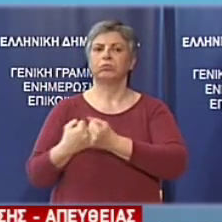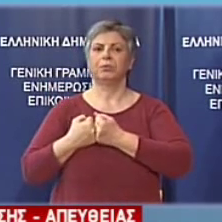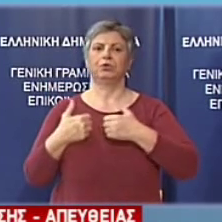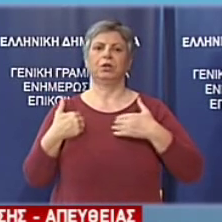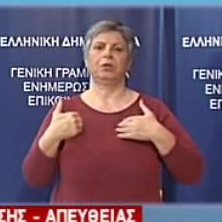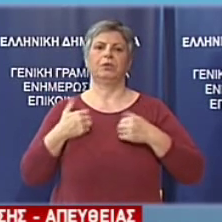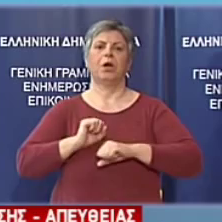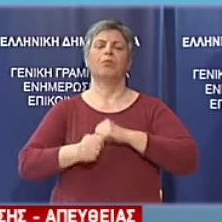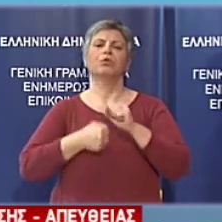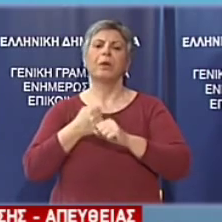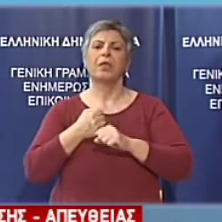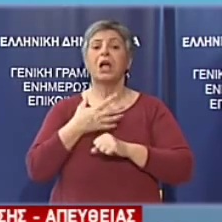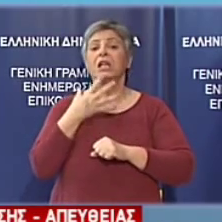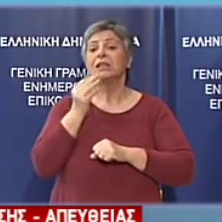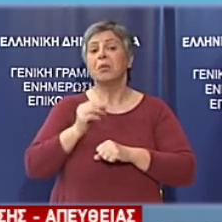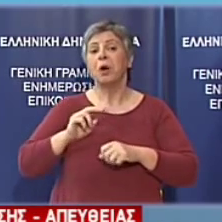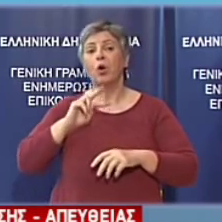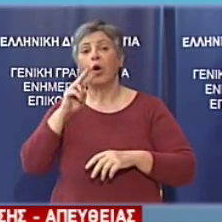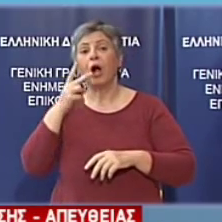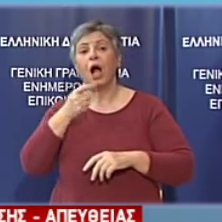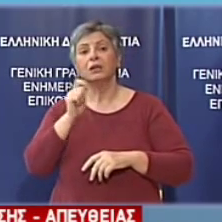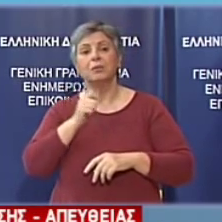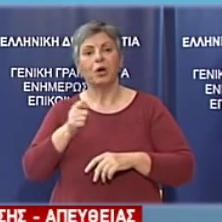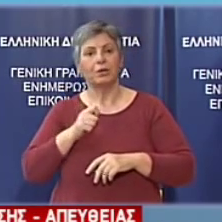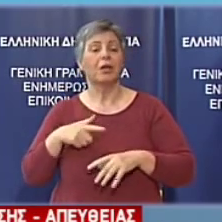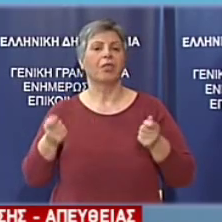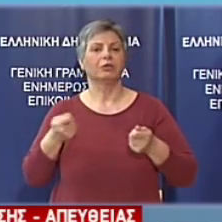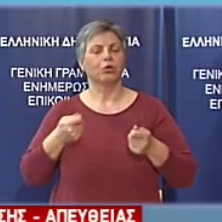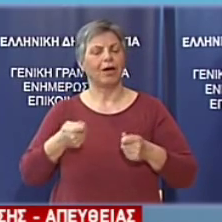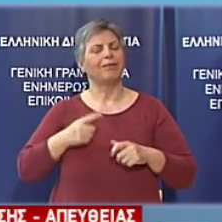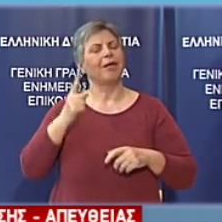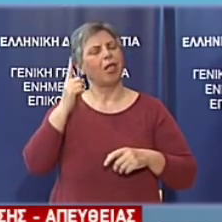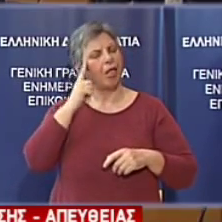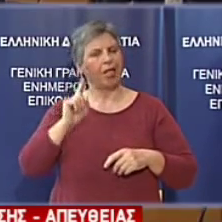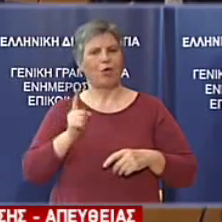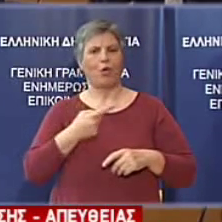Οι λόγοι που δεν το κάνει νομίζουμε ότι είναι ευνόητοι. Σας ευχαριστώ.